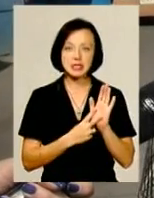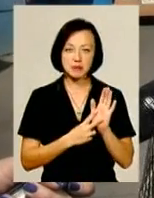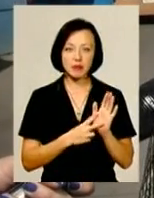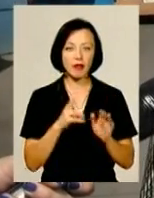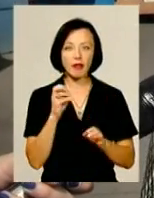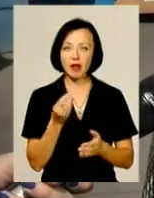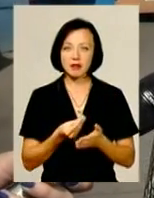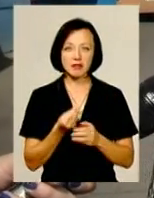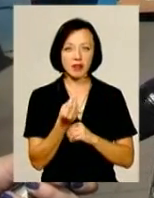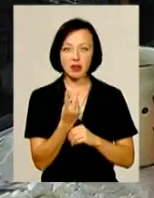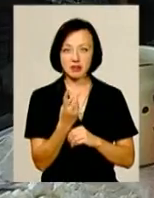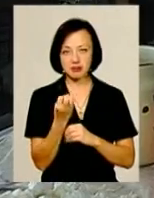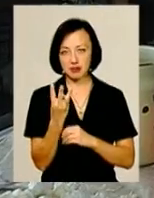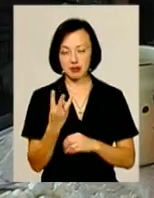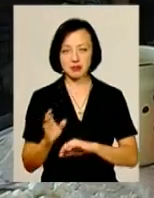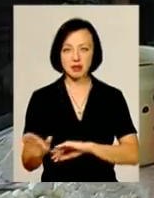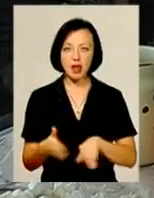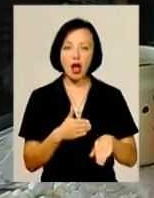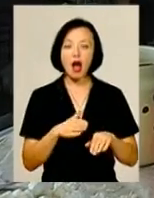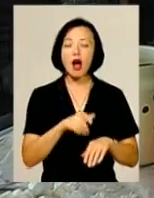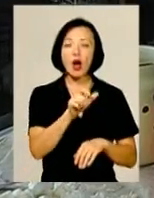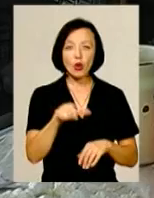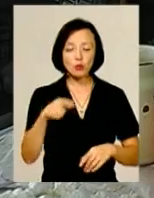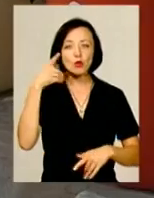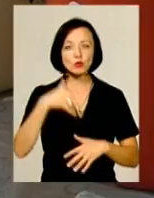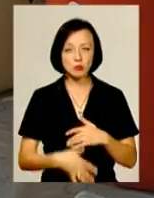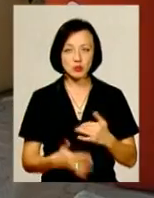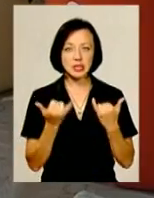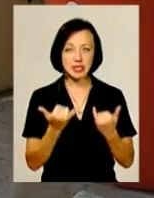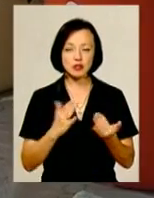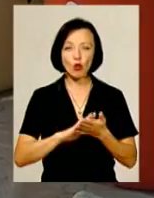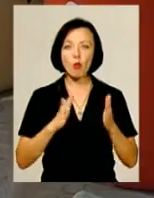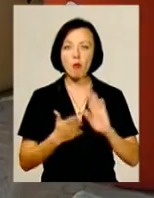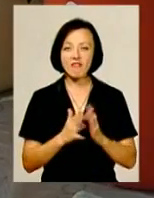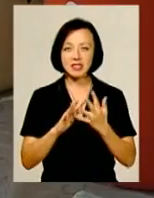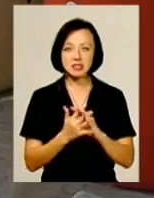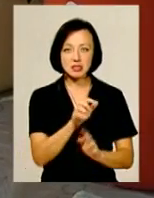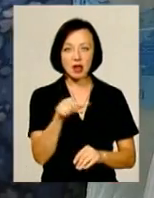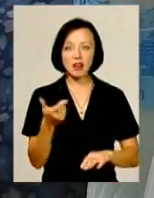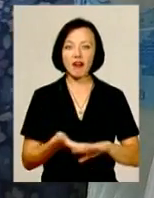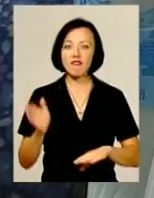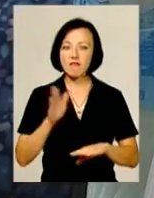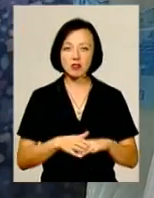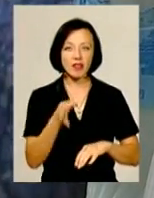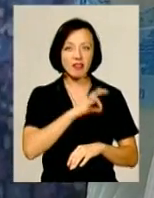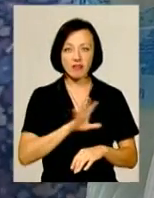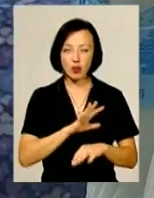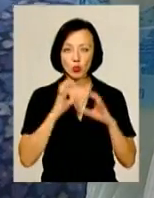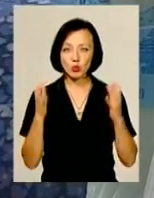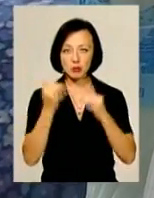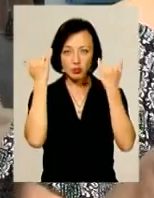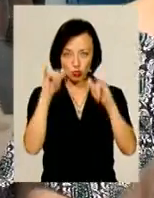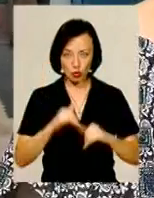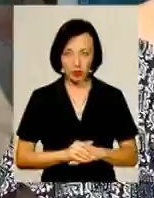не 12 і не 13. Утім, містяни теж розуміють, що в нинішніх умовах селянам важко і нерентабельно утримувати